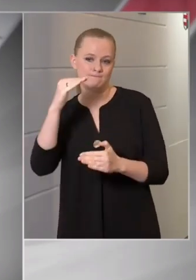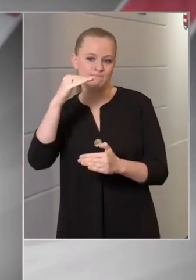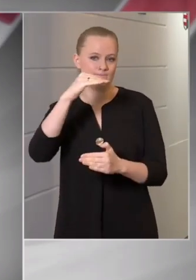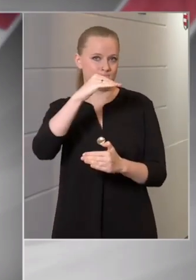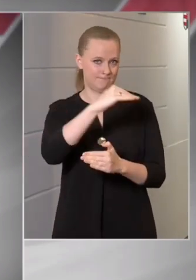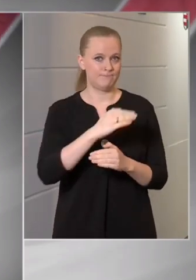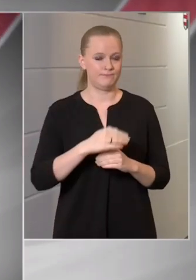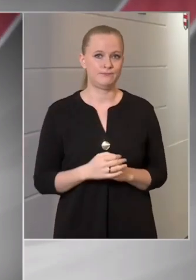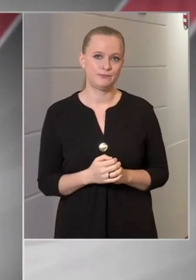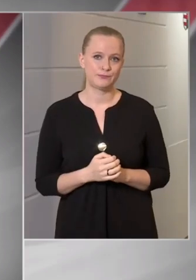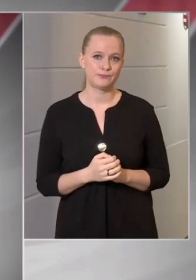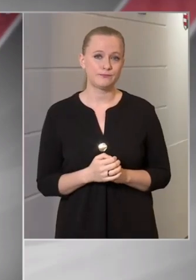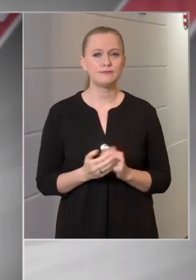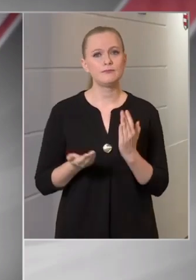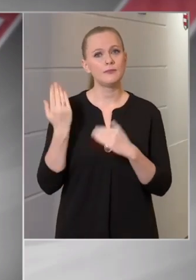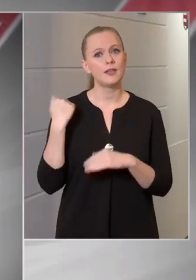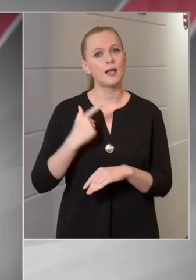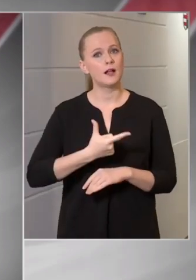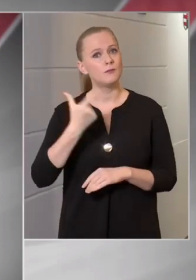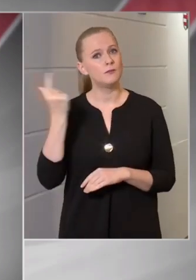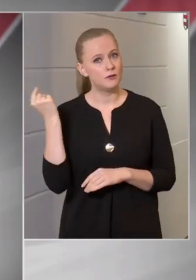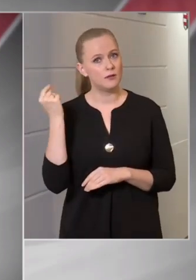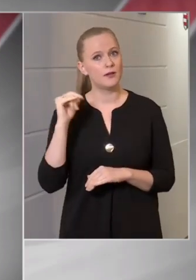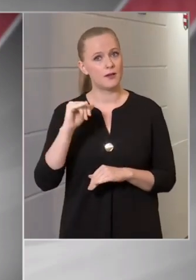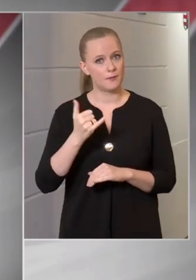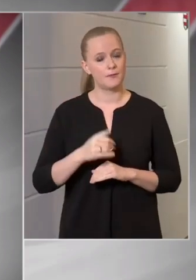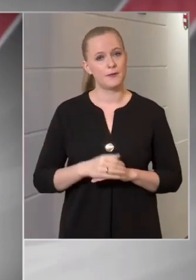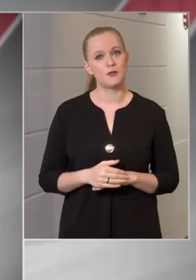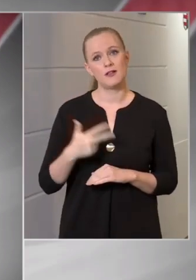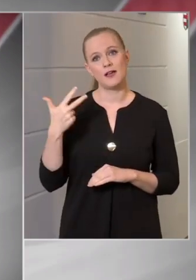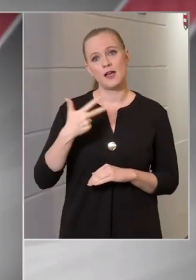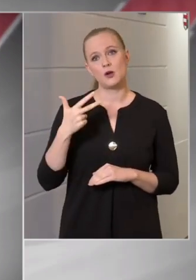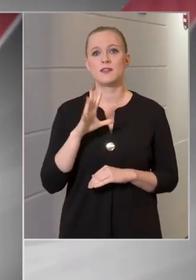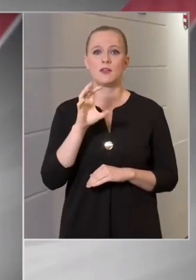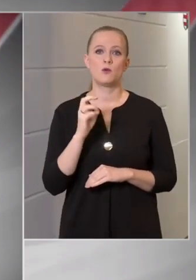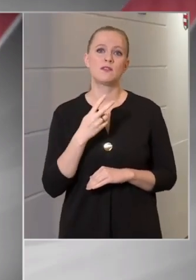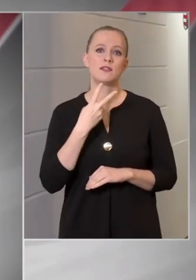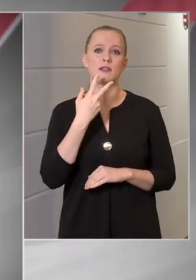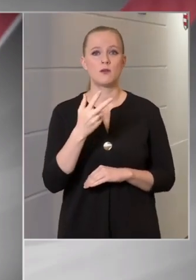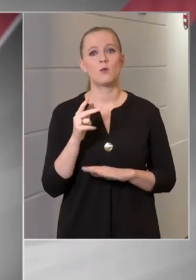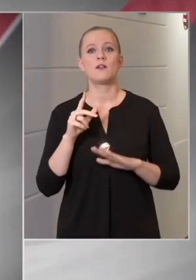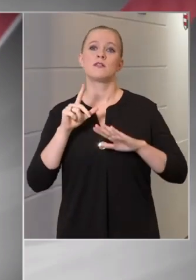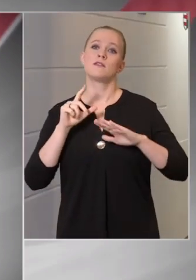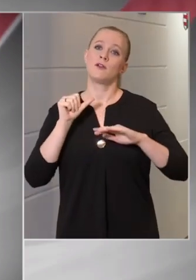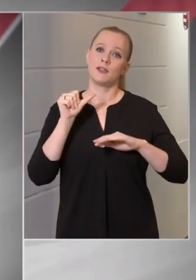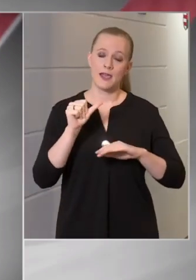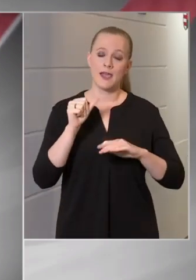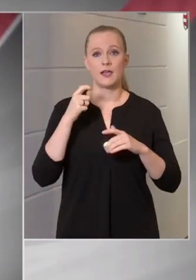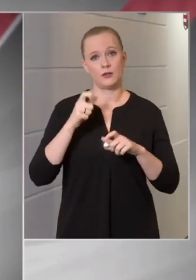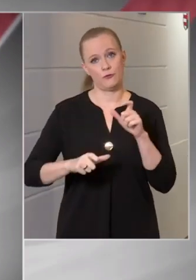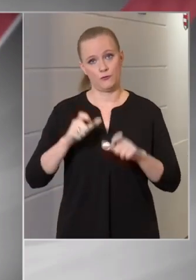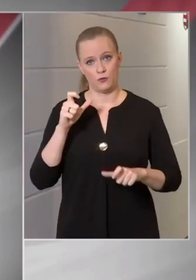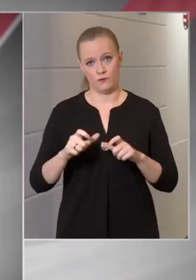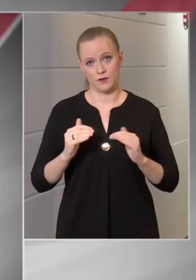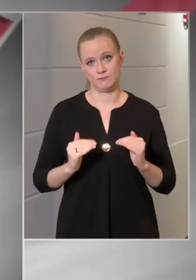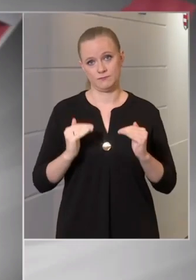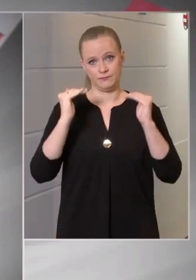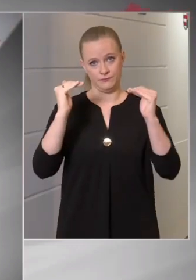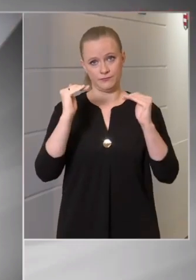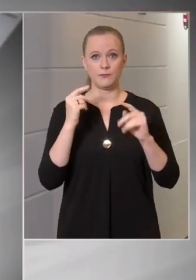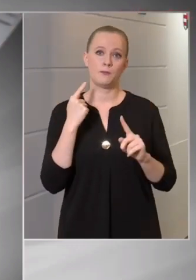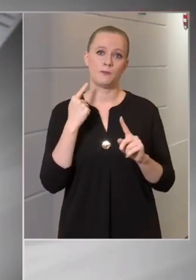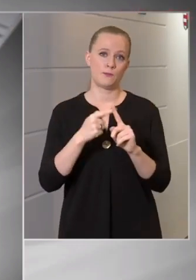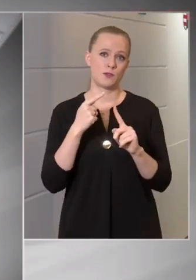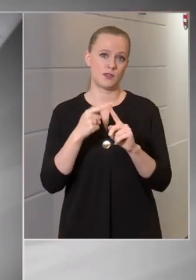Az elmúlt 24 órában is 3581 fővel nőtt a pozitív